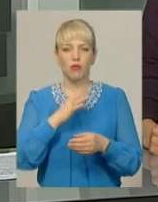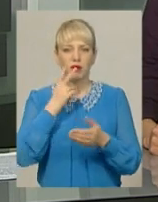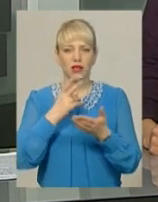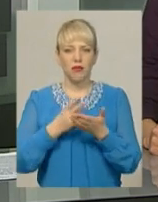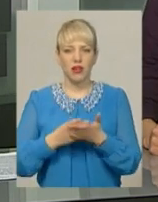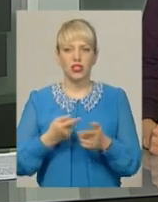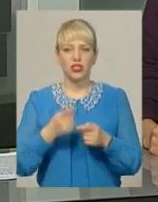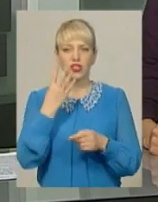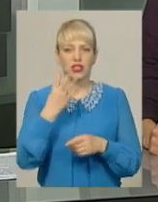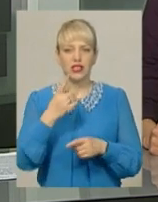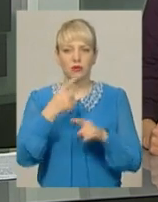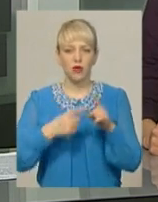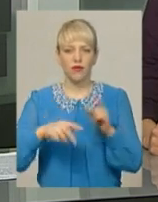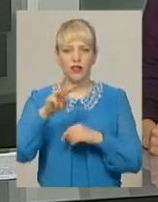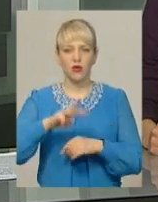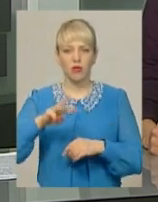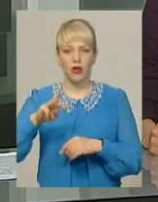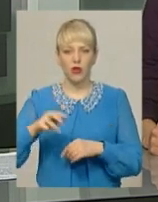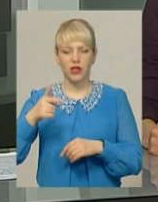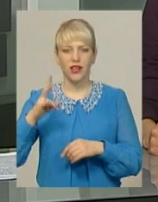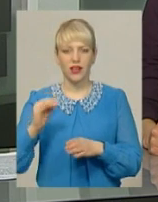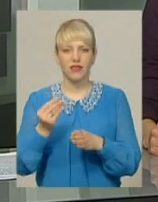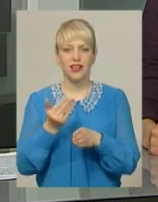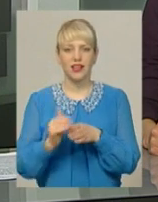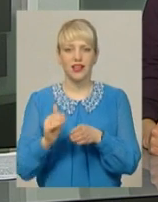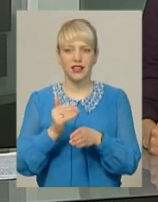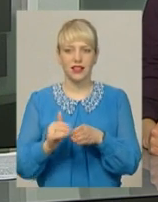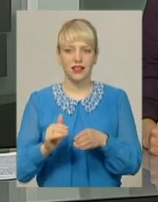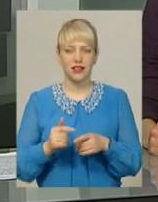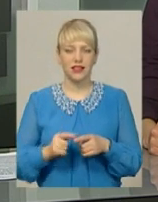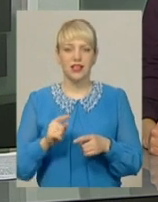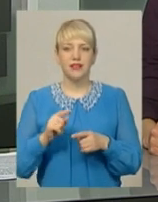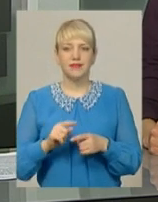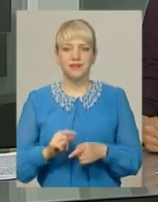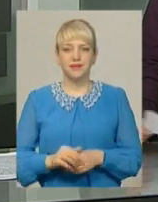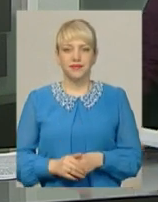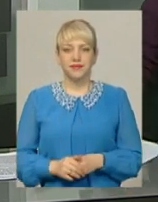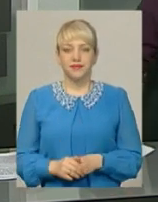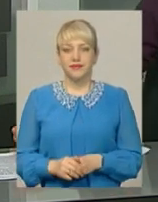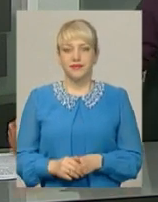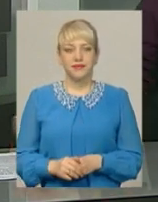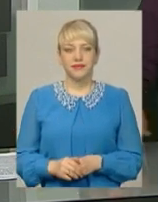млн грн кредитних коштів на розробку проєктно-кошторисної документації об'єкту, – сказала Жанна Костенко.